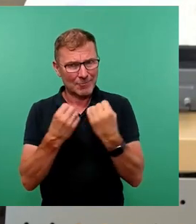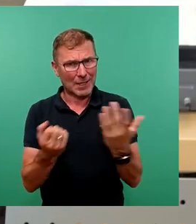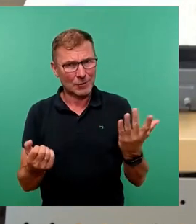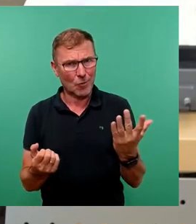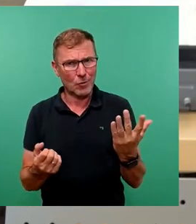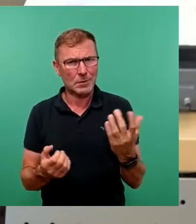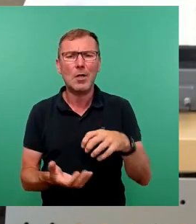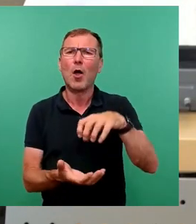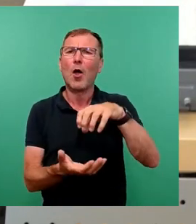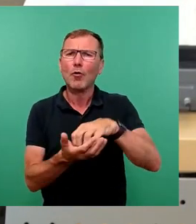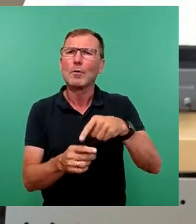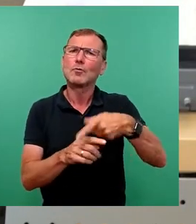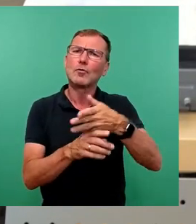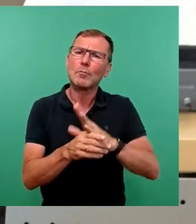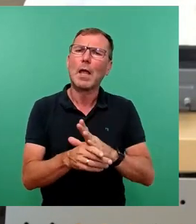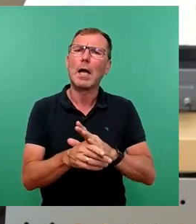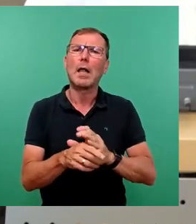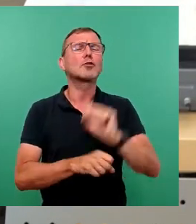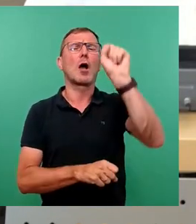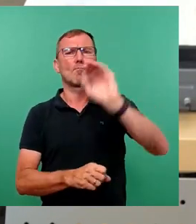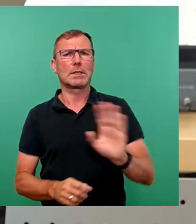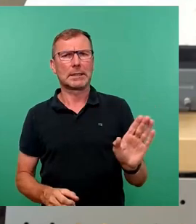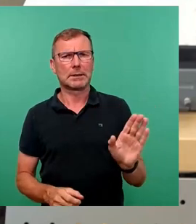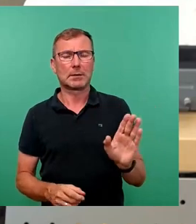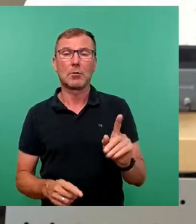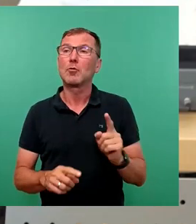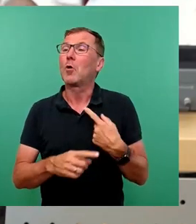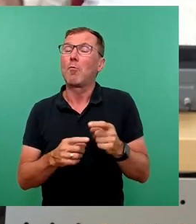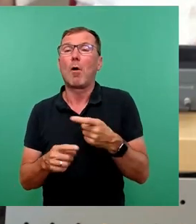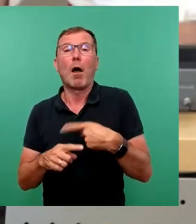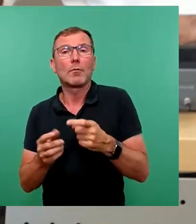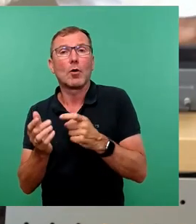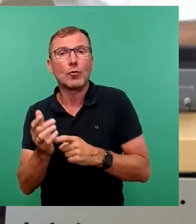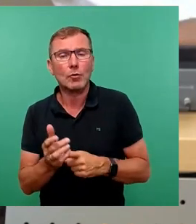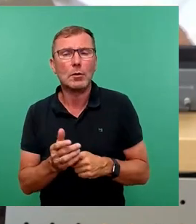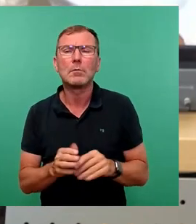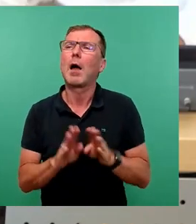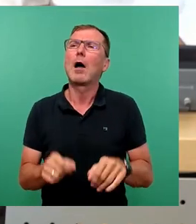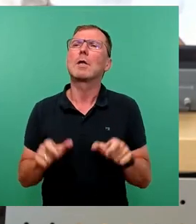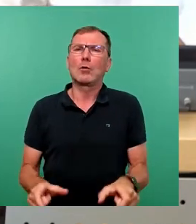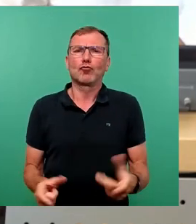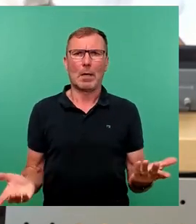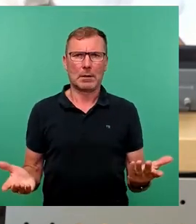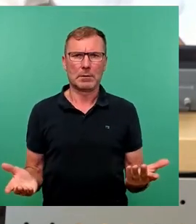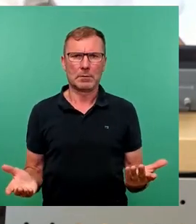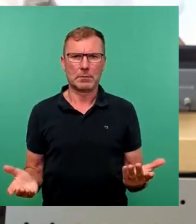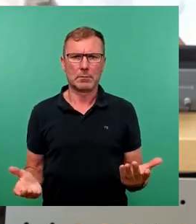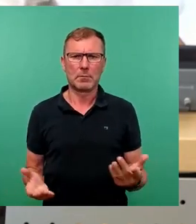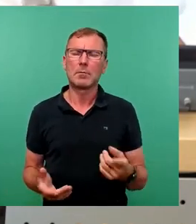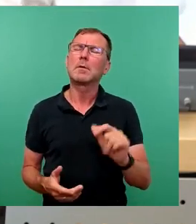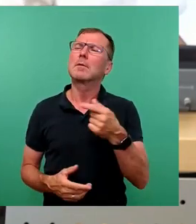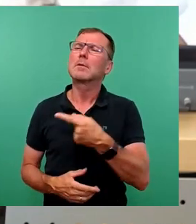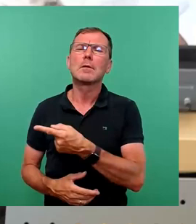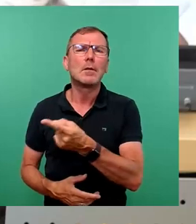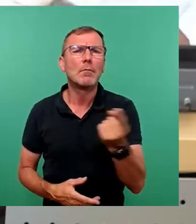Kommunen zum Teil aus Protest und zum Teil aus anderen Gründen sogenannte Haushaltssperren. Nun können sich die meisten